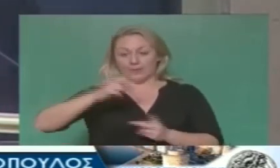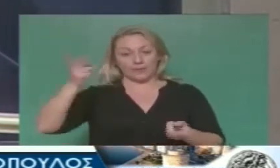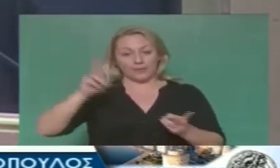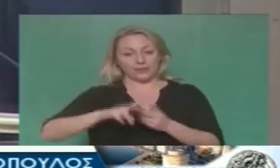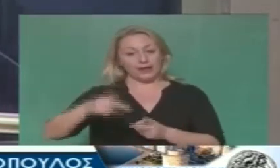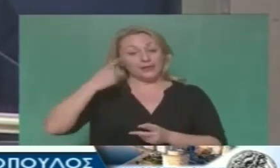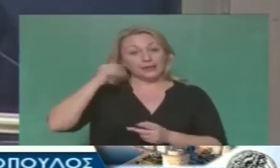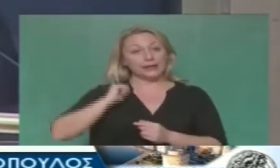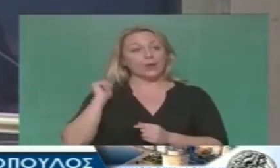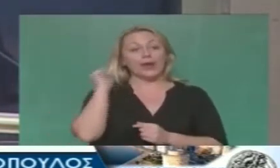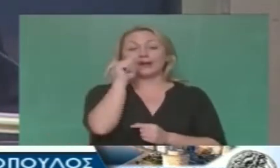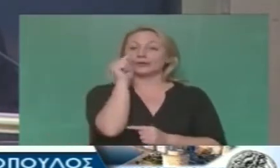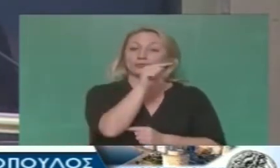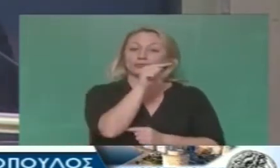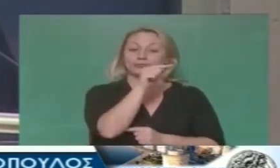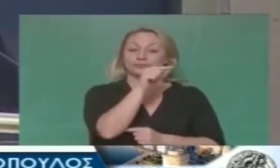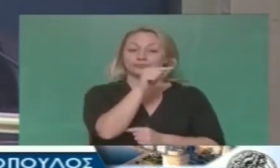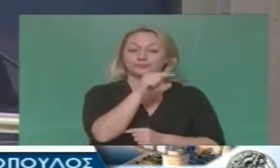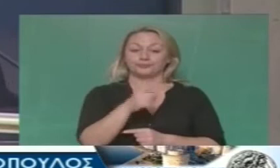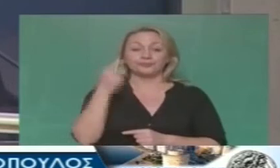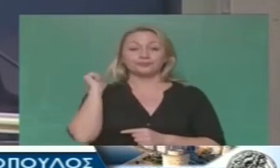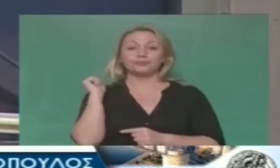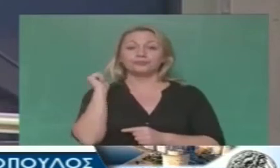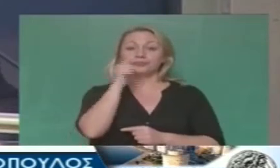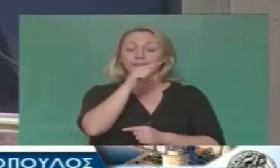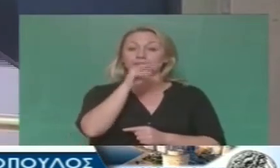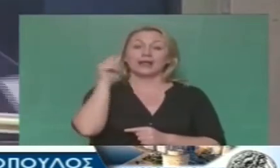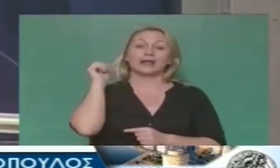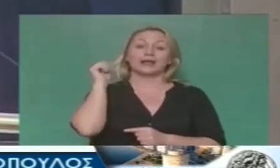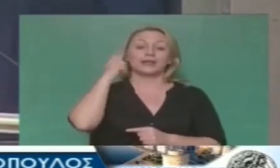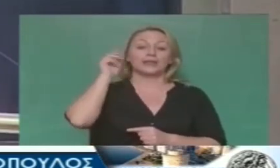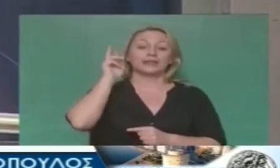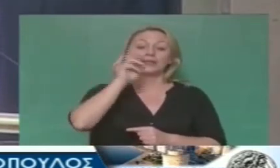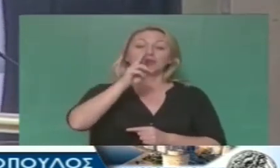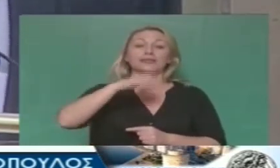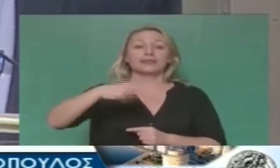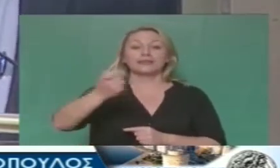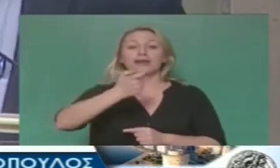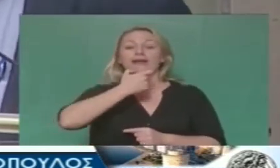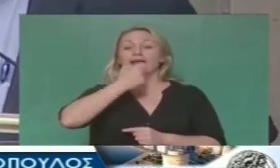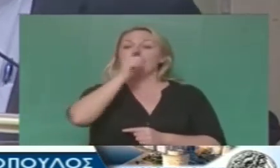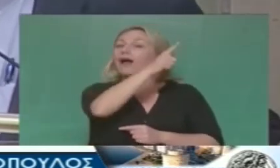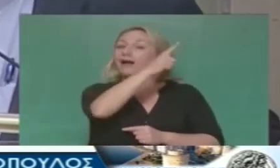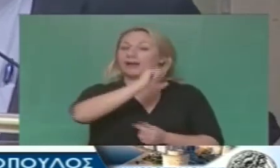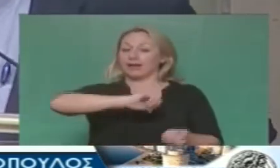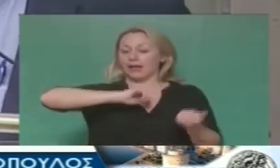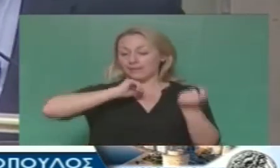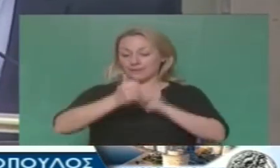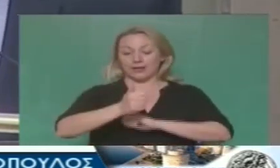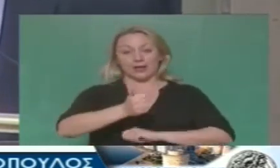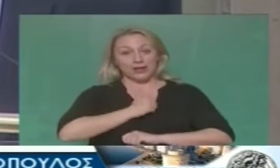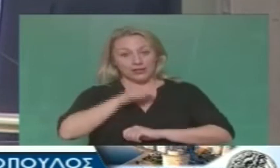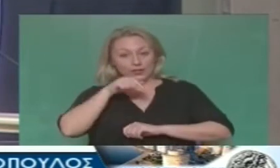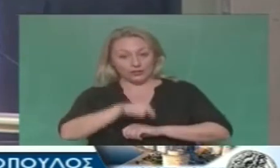Δείτε λίγο τι γίνεται στο εξωτερικό. Δείτε τι έγινε με την ιδιωτικοποίηση των αστικών συγκοινωνιών στη Μεγάλη Βρετανία που είναι